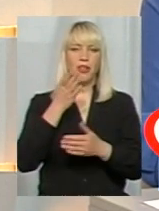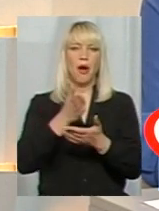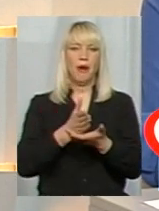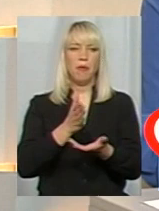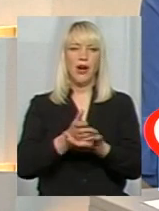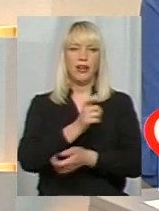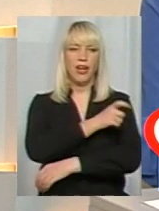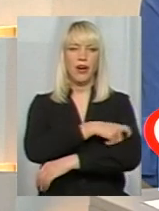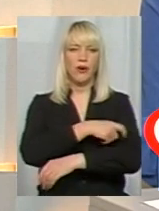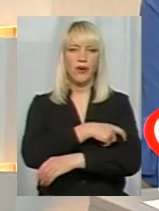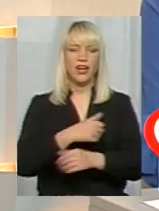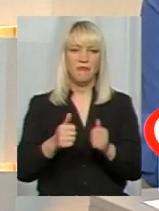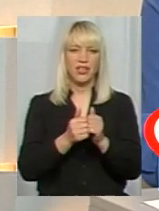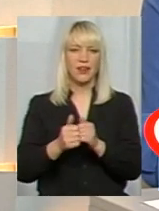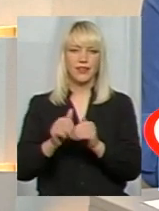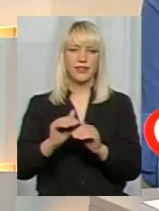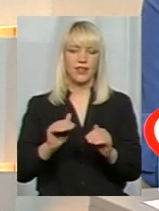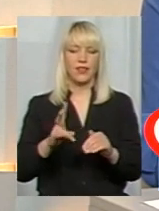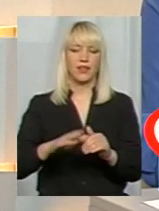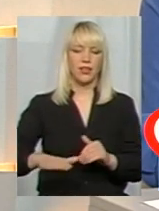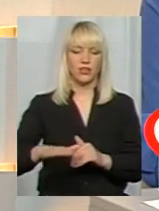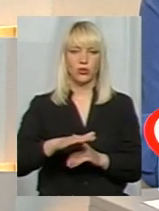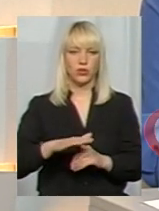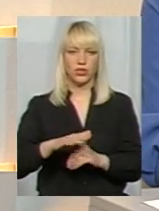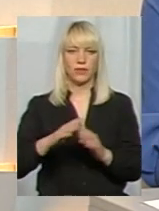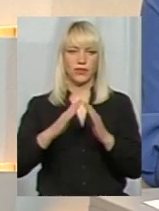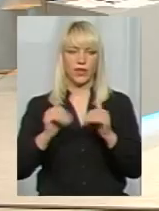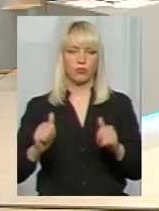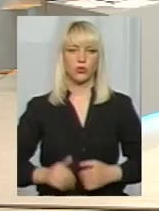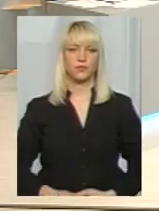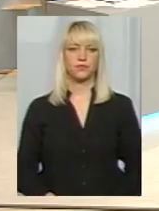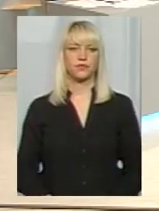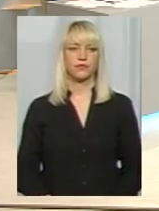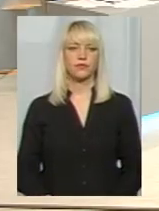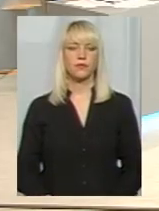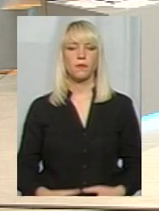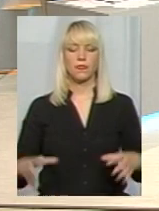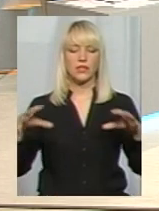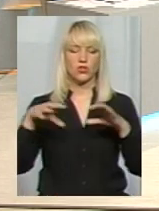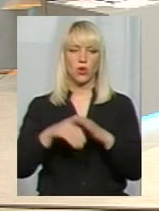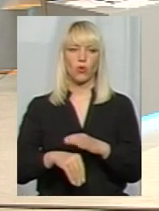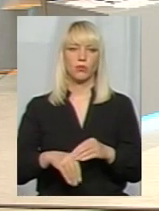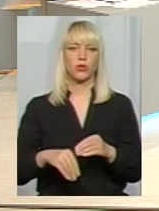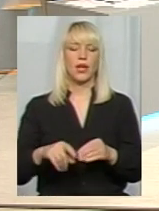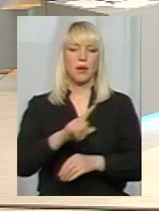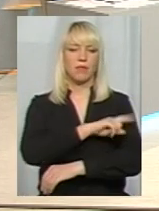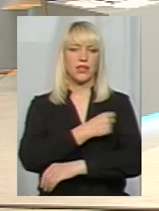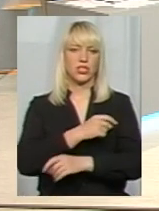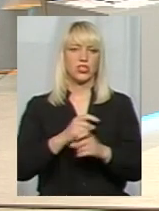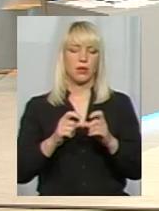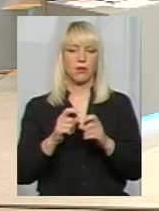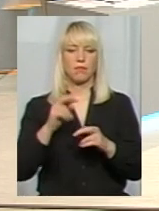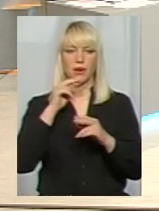і чергує разом на території табору весь період, поки будуть там Зукомплектовані медичним закладом, необхідними медичними